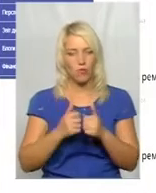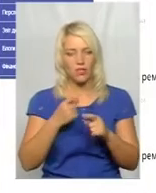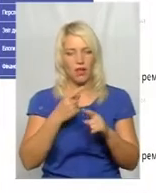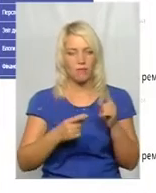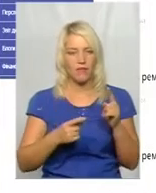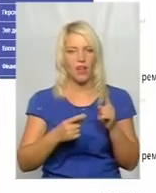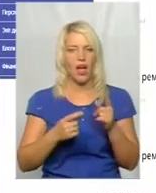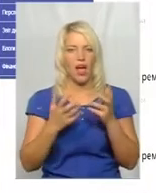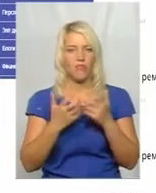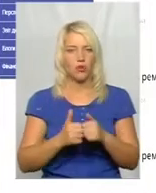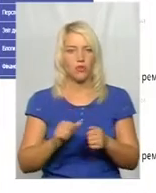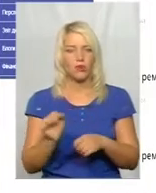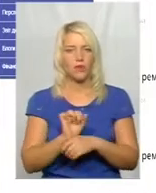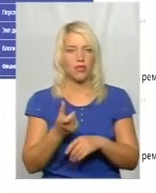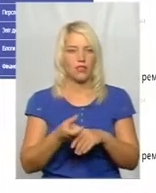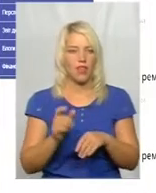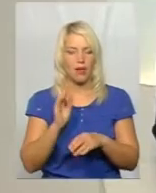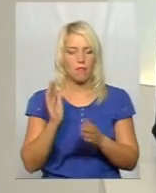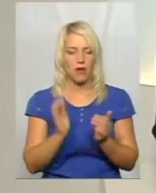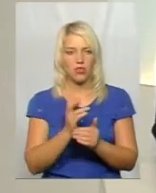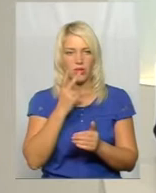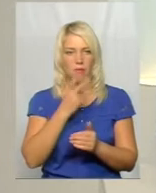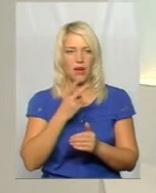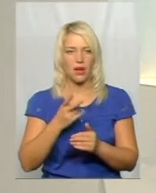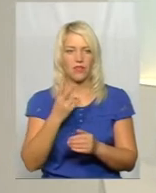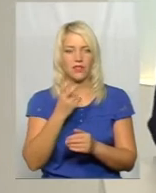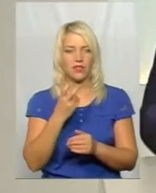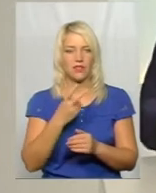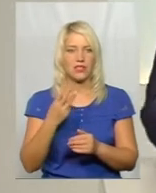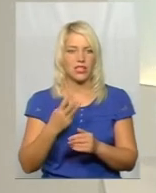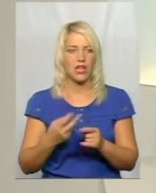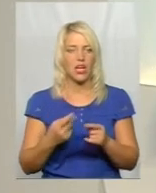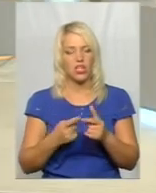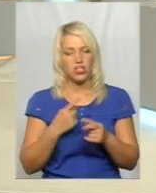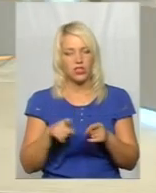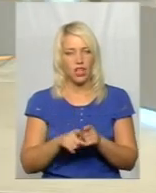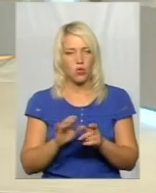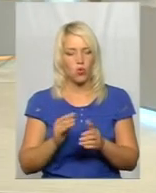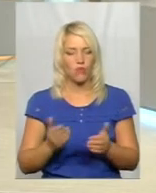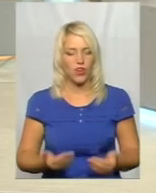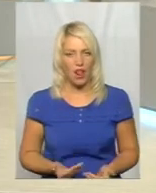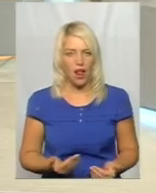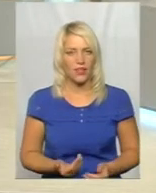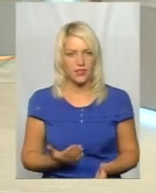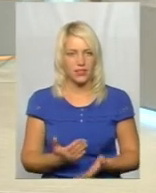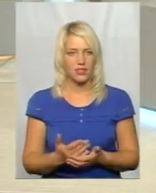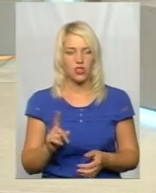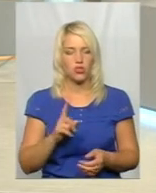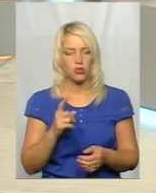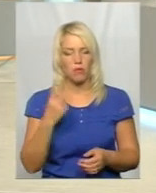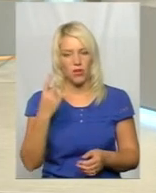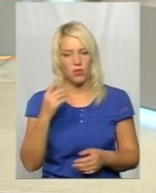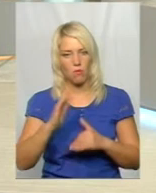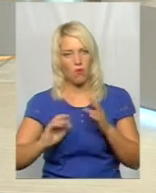півавтоматичних машинах має найменше переглядів 223. Чи так само в реальності? От перша згадана професія значно популярніша за